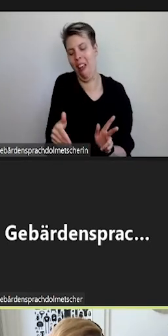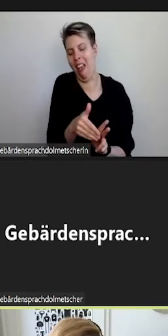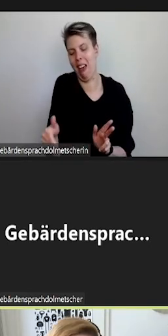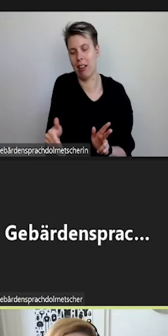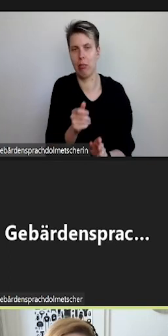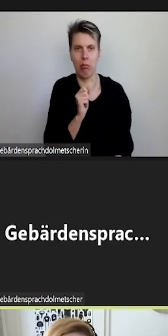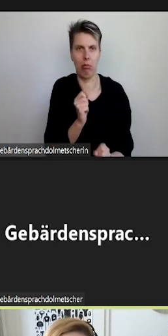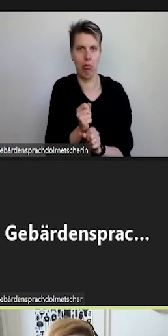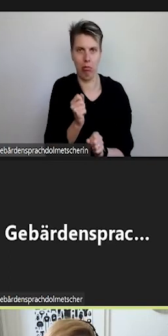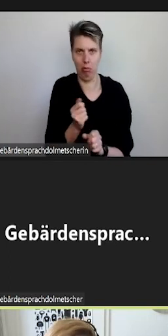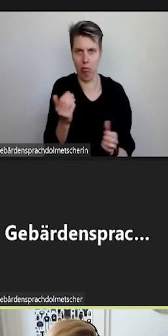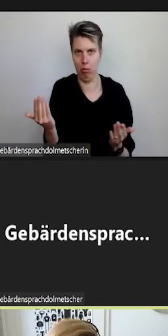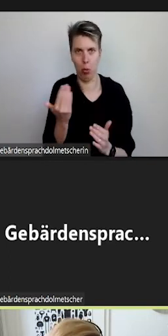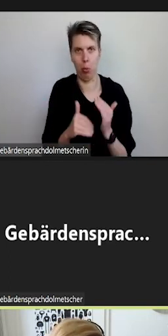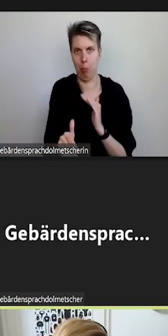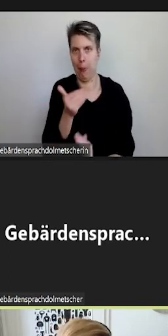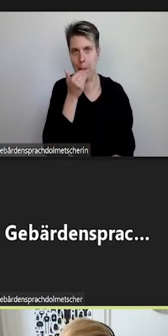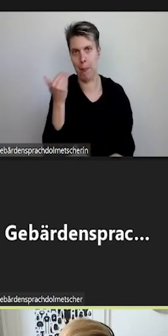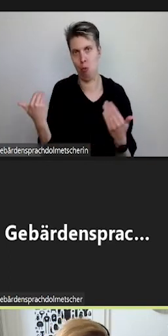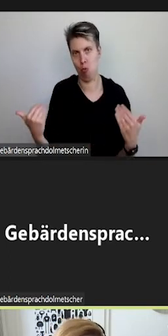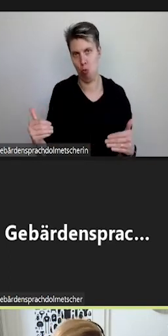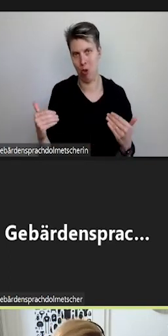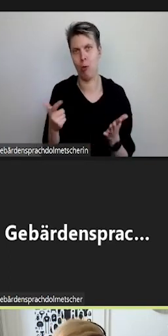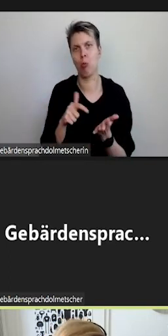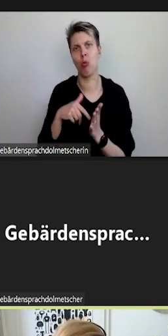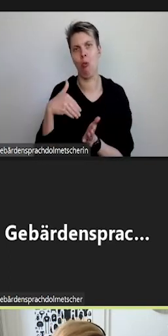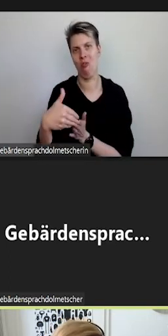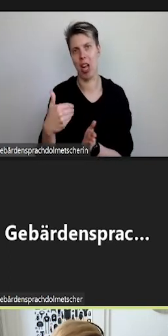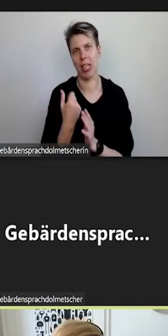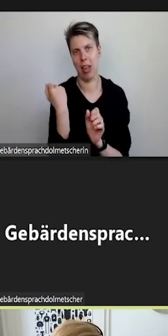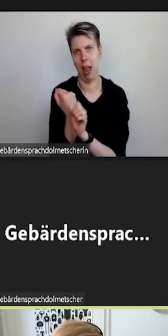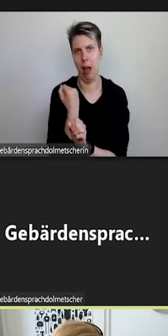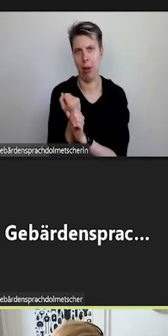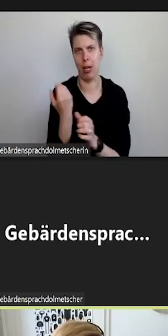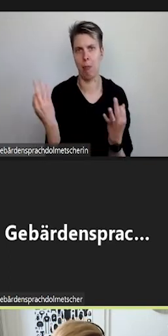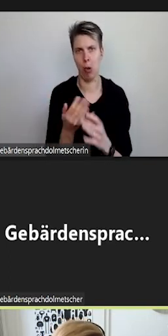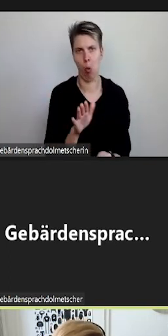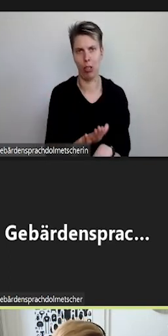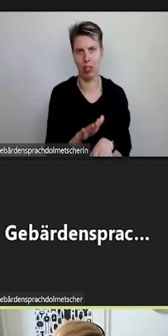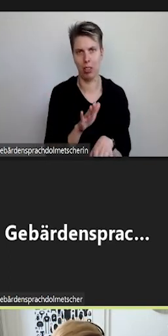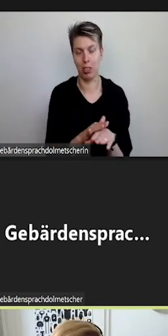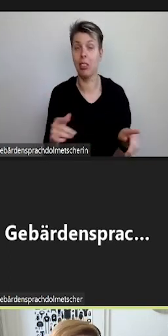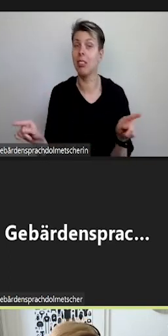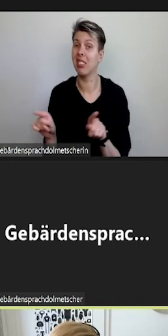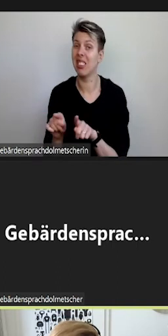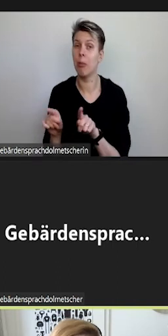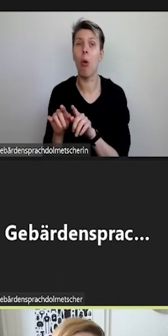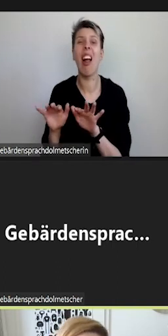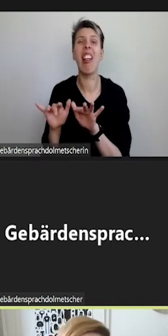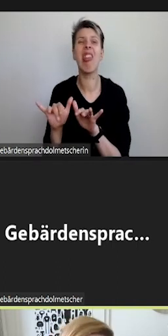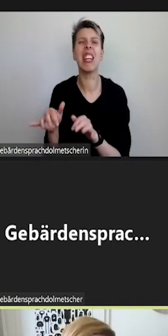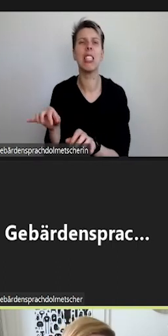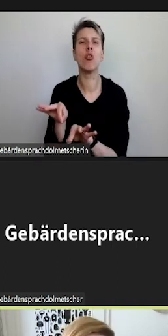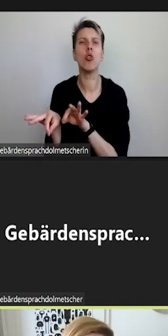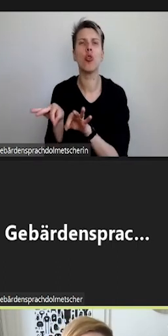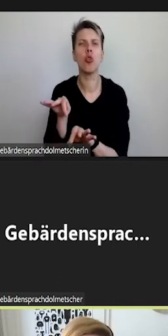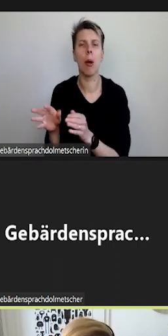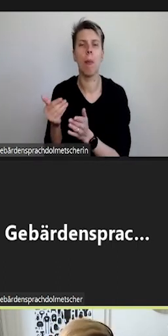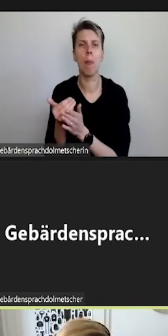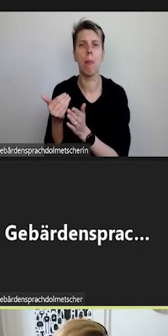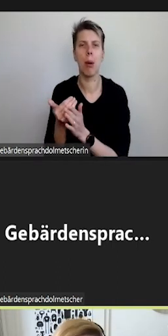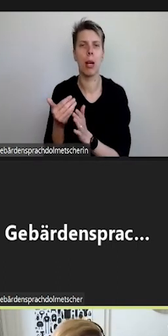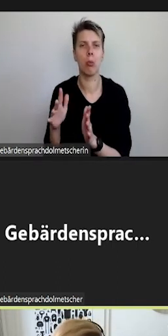sodass wir auch daran erst noch weiterarbeiten müssen. Das Gleiche gilt auch in Bezug auf die Tastatursteuerung, wo der Lageplan